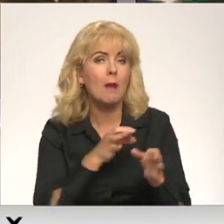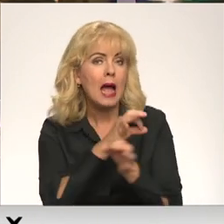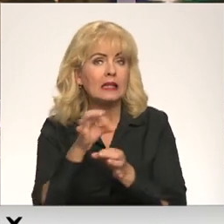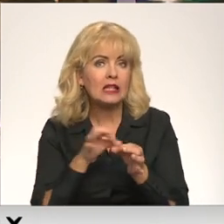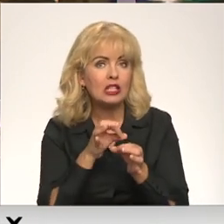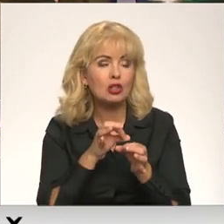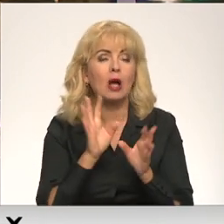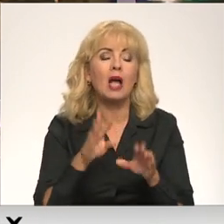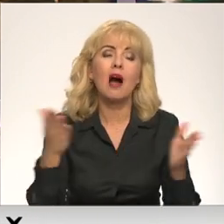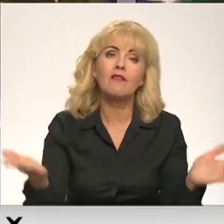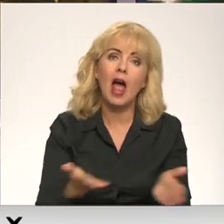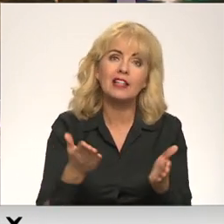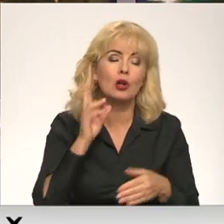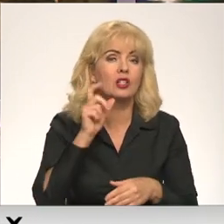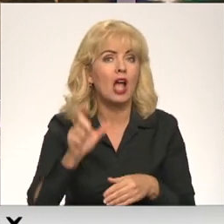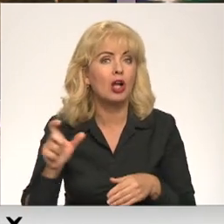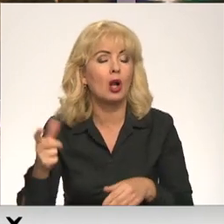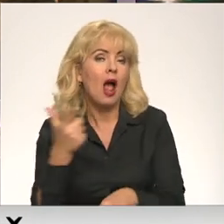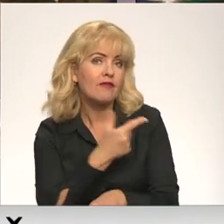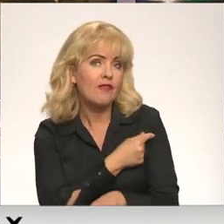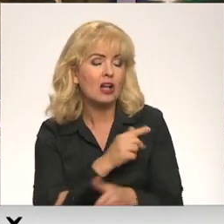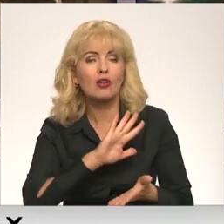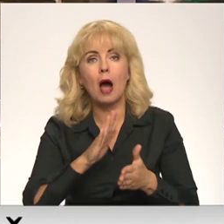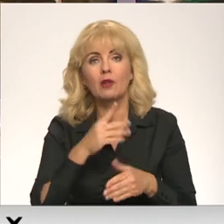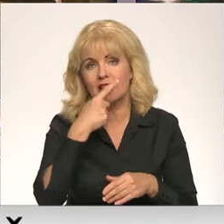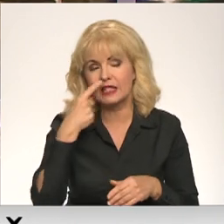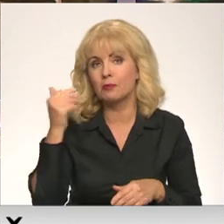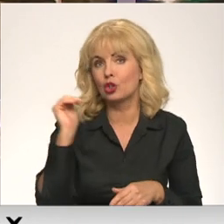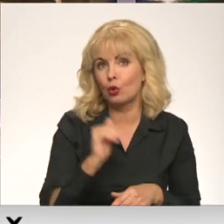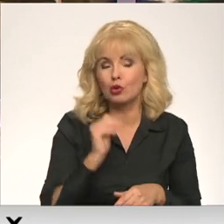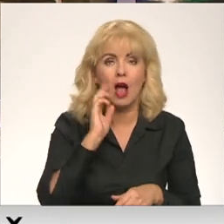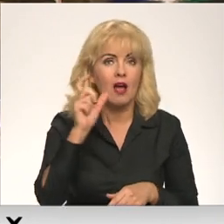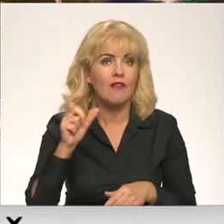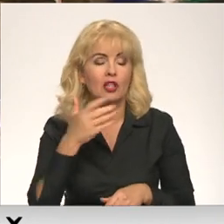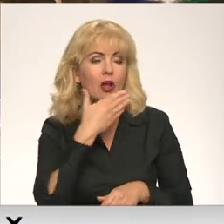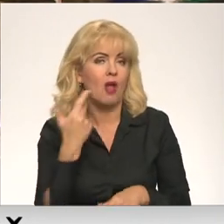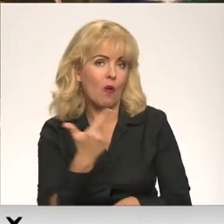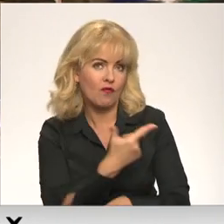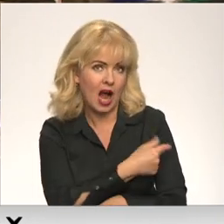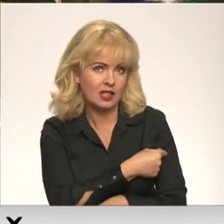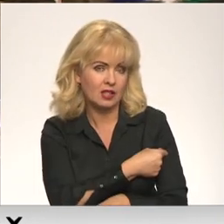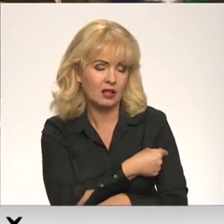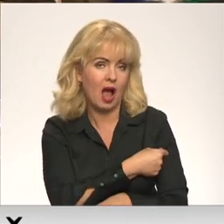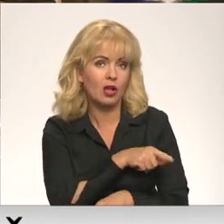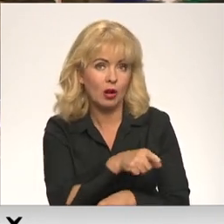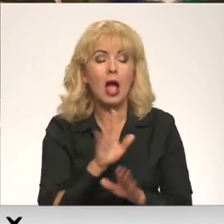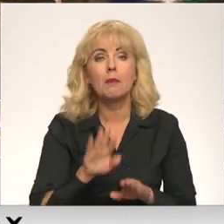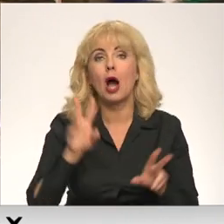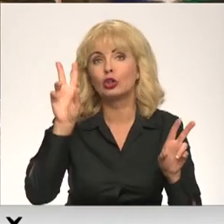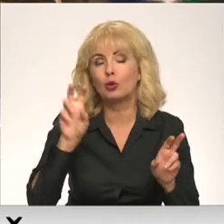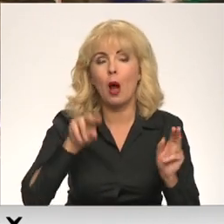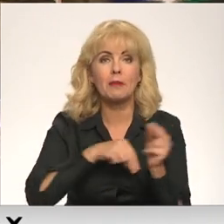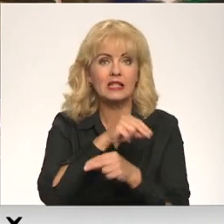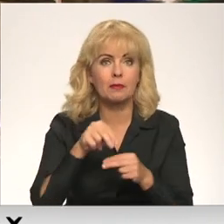par to, kā veicināt senioru vakcinēšanos, jo aptuveni 100 tūkstoši seniori joprojām nav vakcinēti. Par šo tēmatu